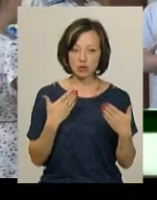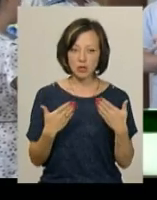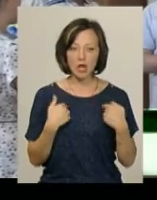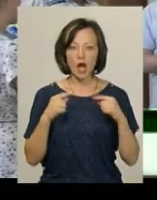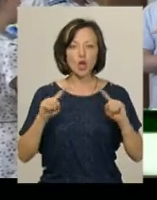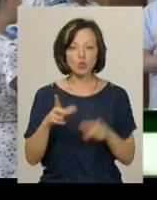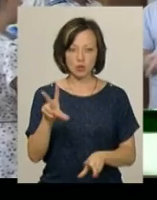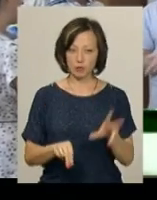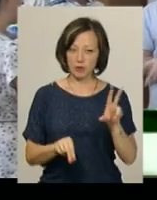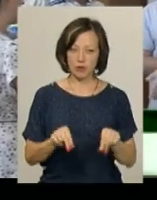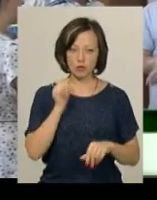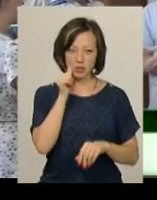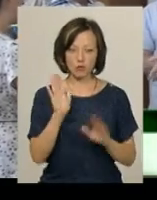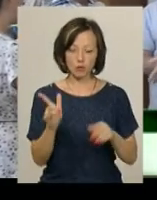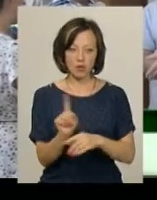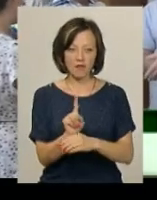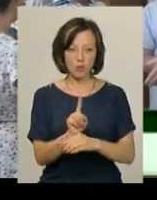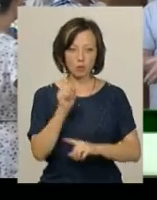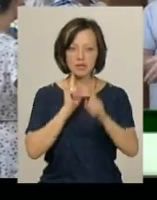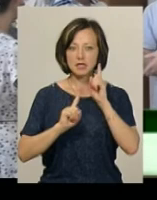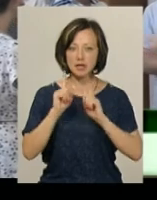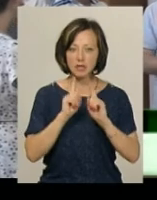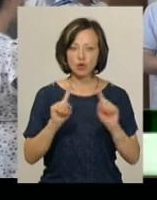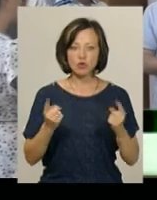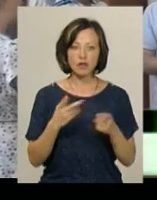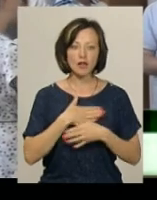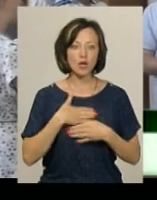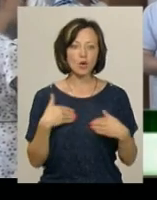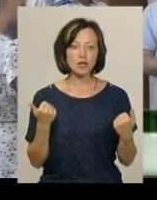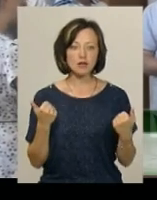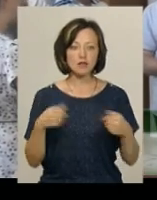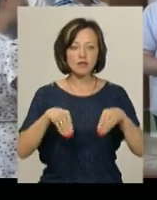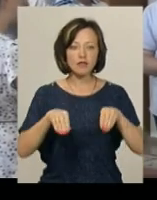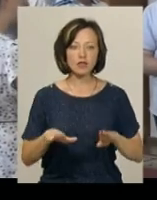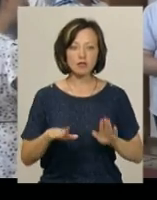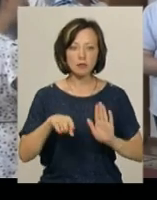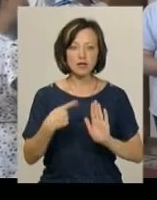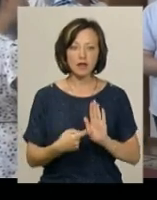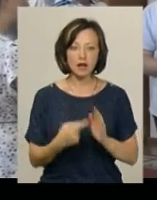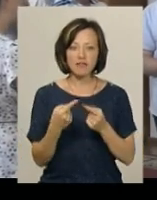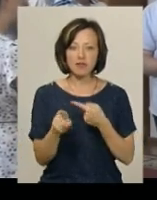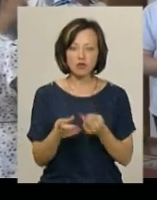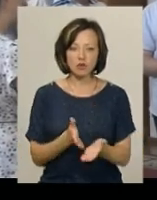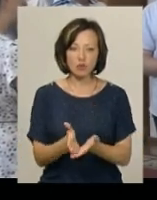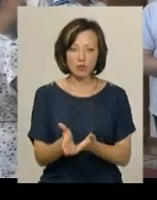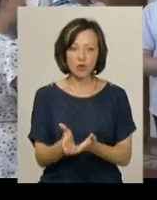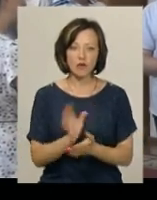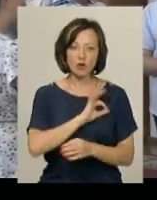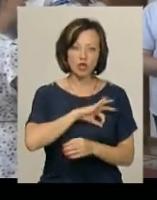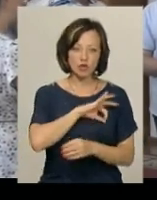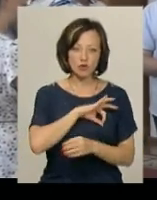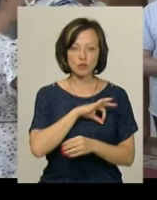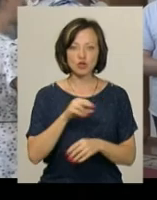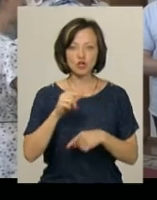дуже сподіваюся, що завтра буде кворум на сесії, тому що не хотілося б вирішувати питання в іншому руслі, в правовому,